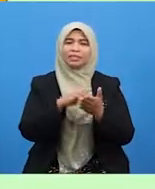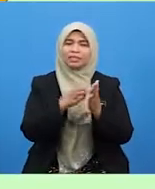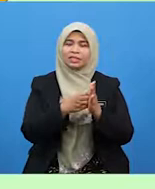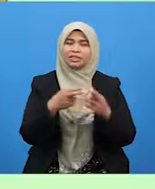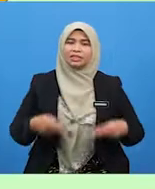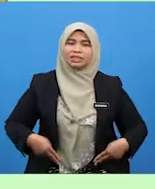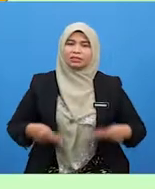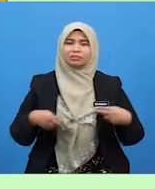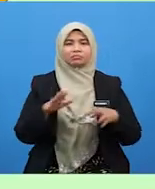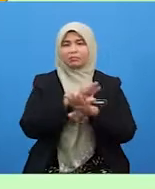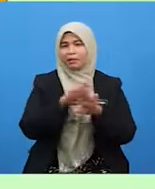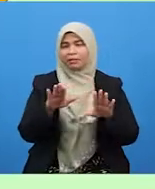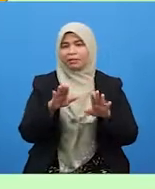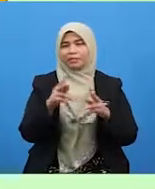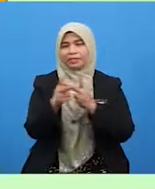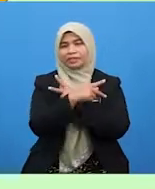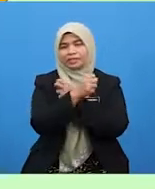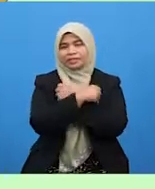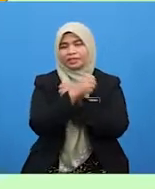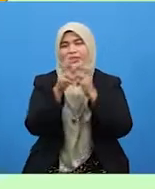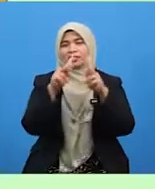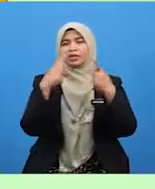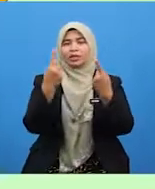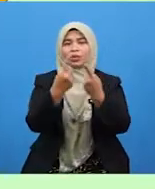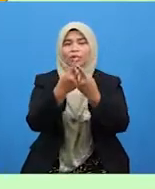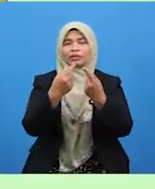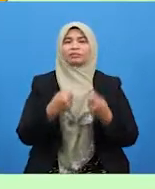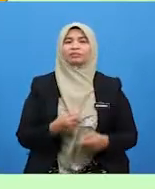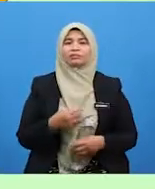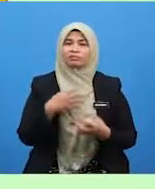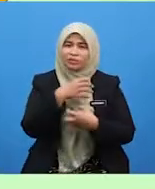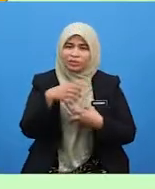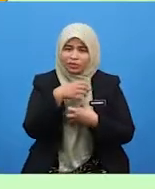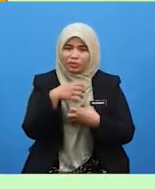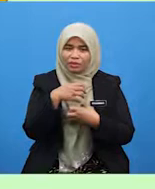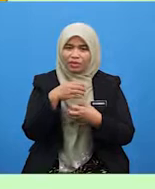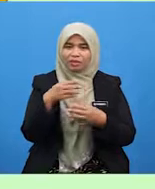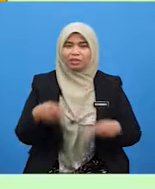tanpa kasih sayang keluarga? selain